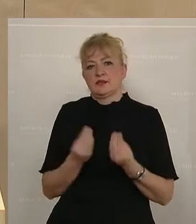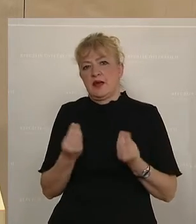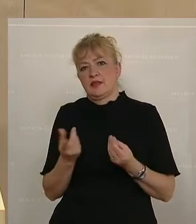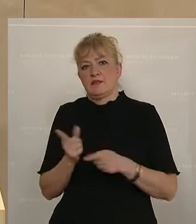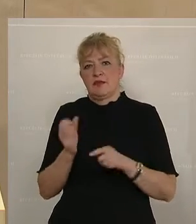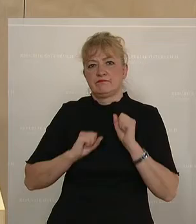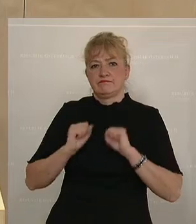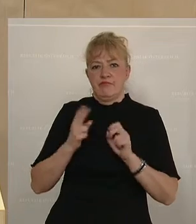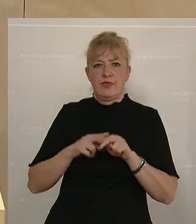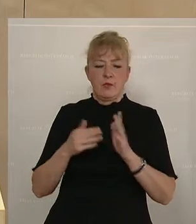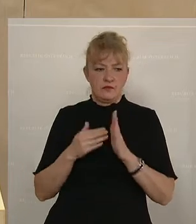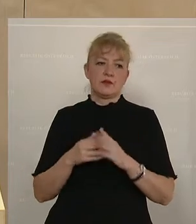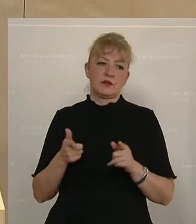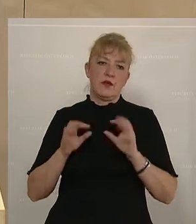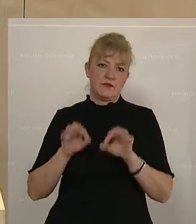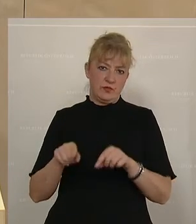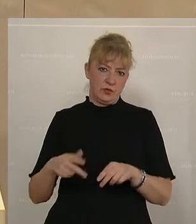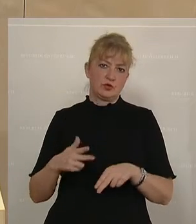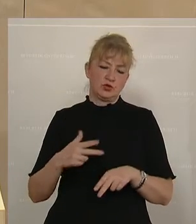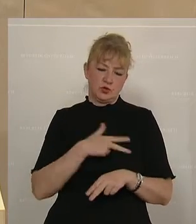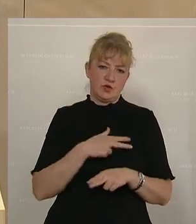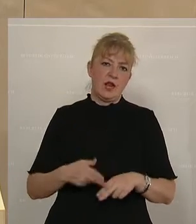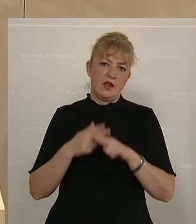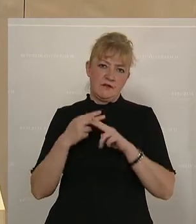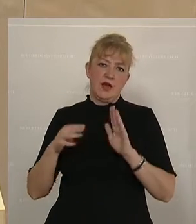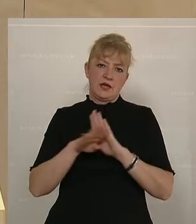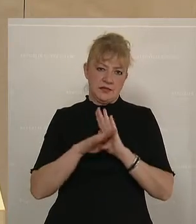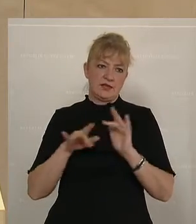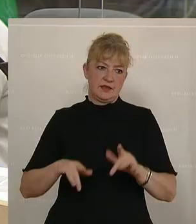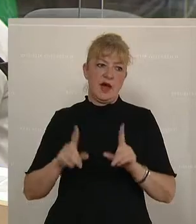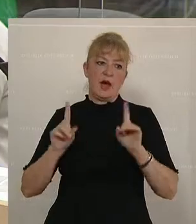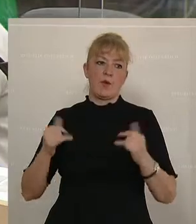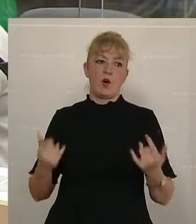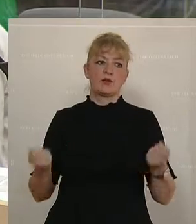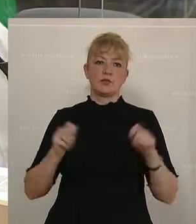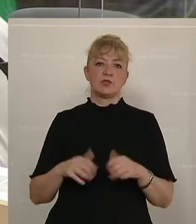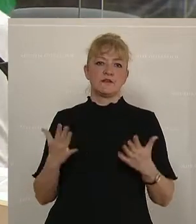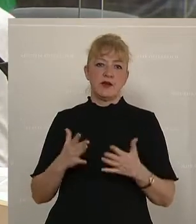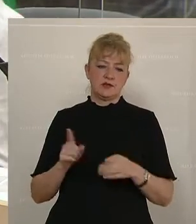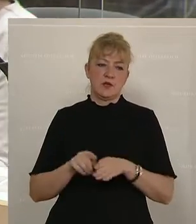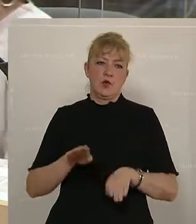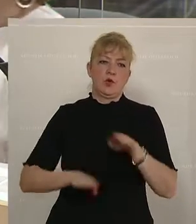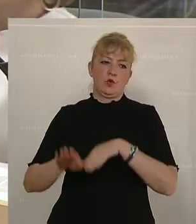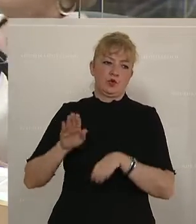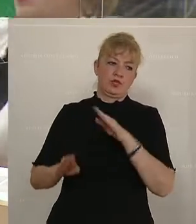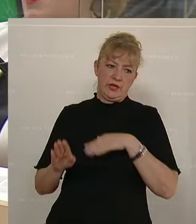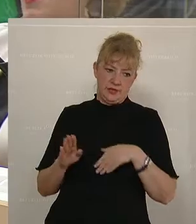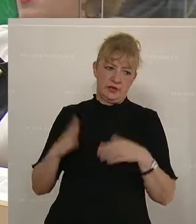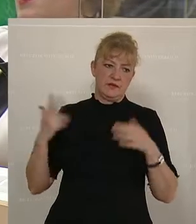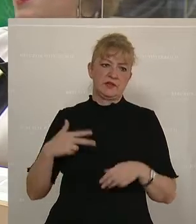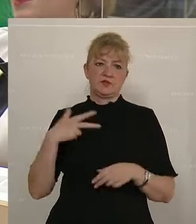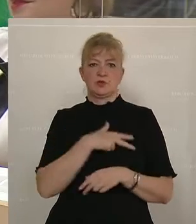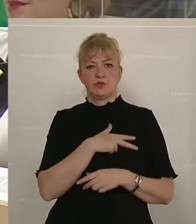es notwendig gewesen wäre. Dafür sind auch Sozialhilfegesetze da. Was wir aber heute hier beschließen, ist ein Rückschritt zurück in eine